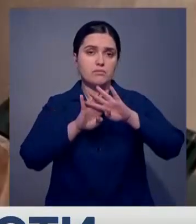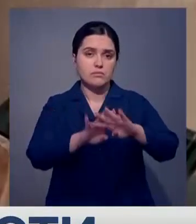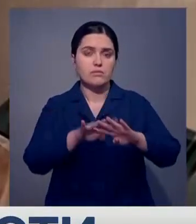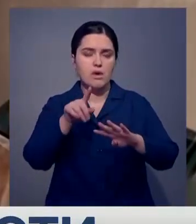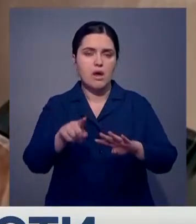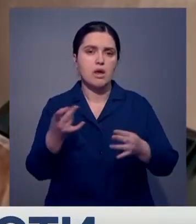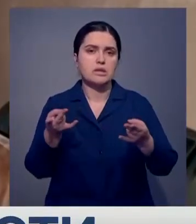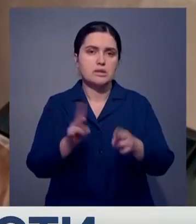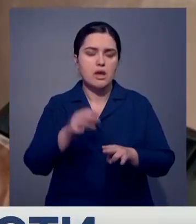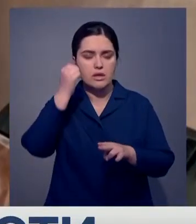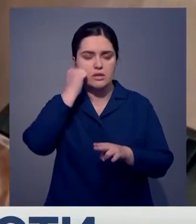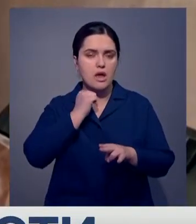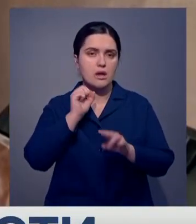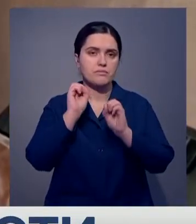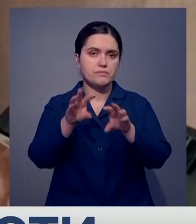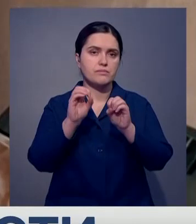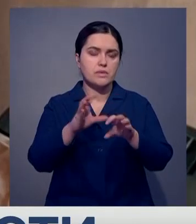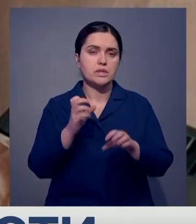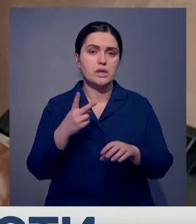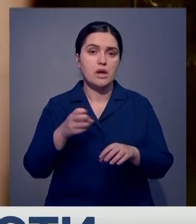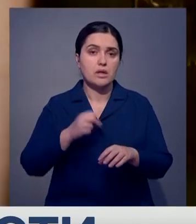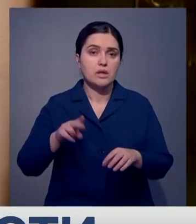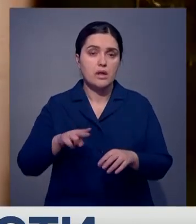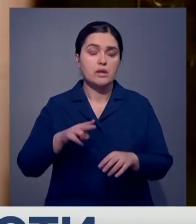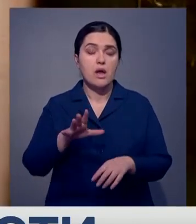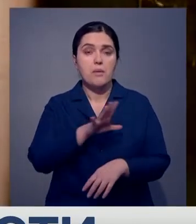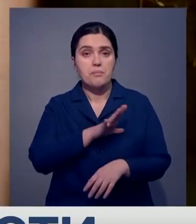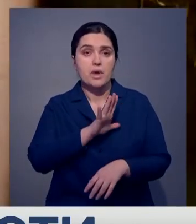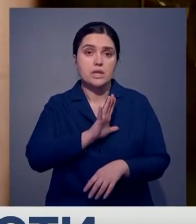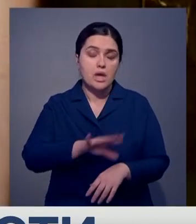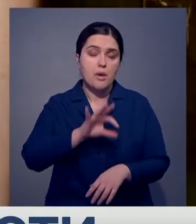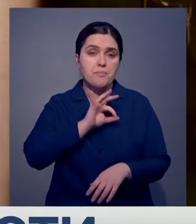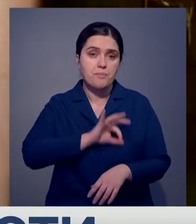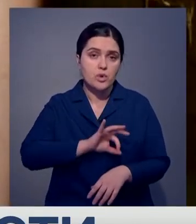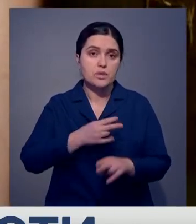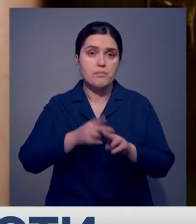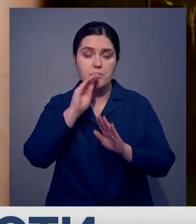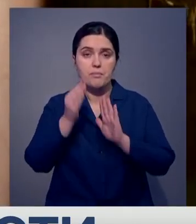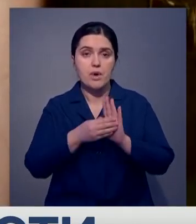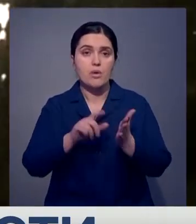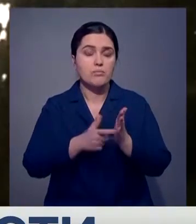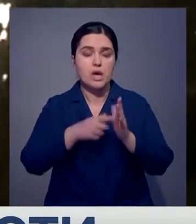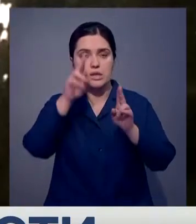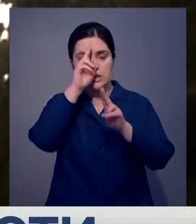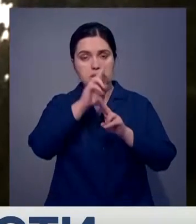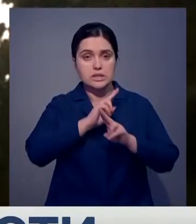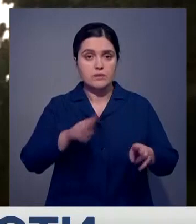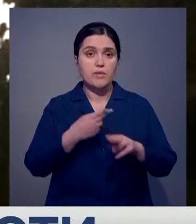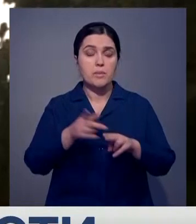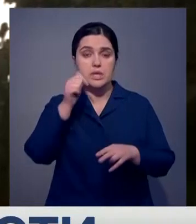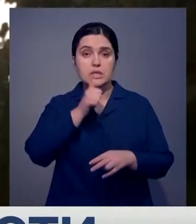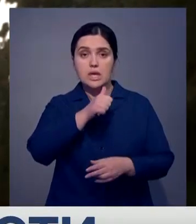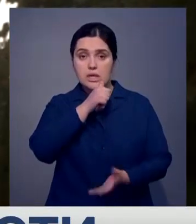где пылятся ушедшие в эпоху вещи. Приходилось ли вообще когда-нибудь использовать бункер по назначению, неизвестно. К слову, находится некогда